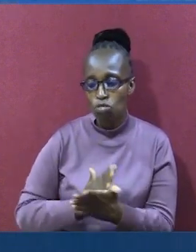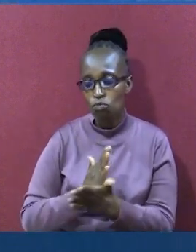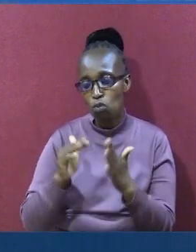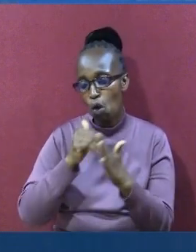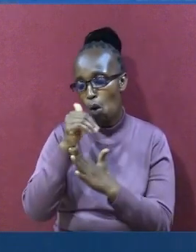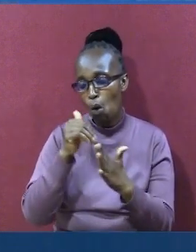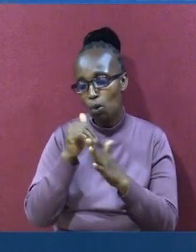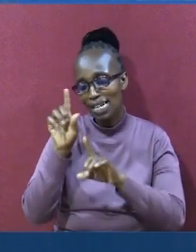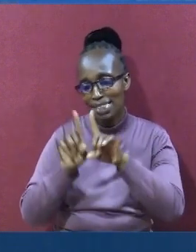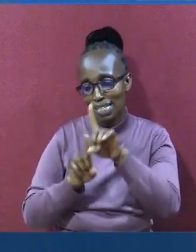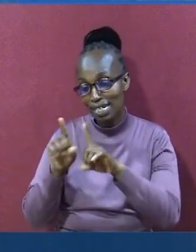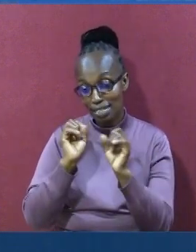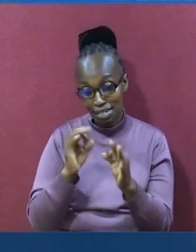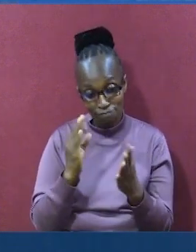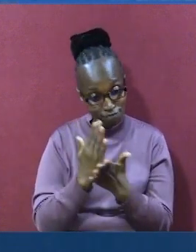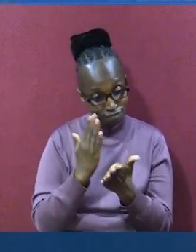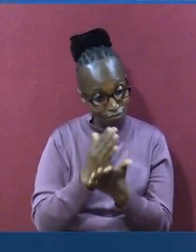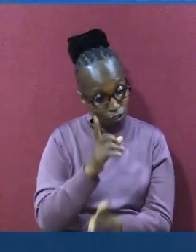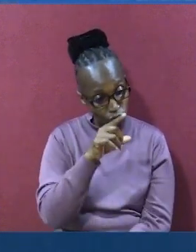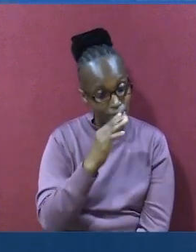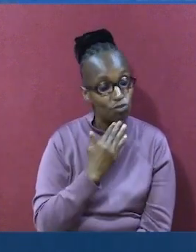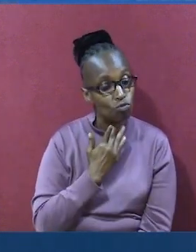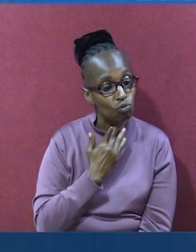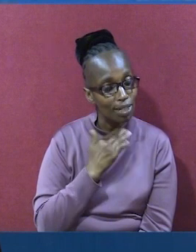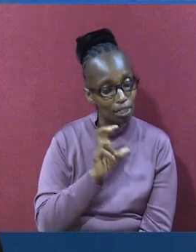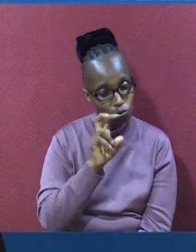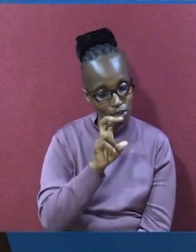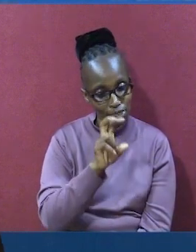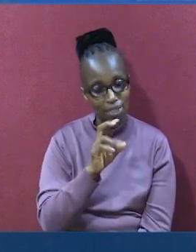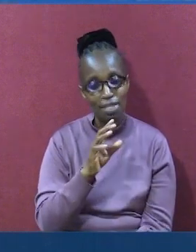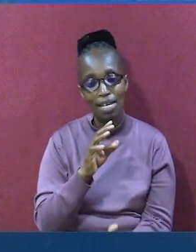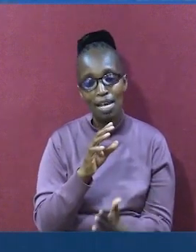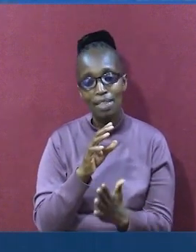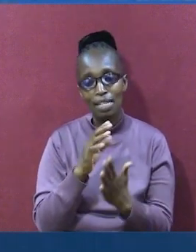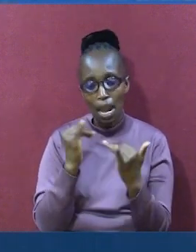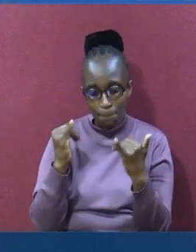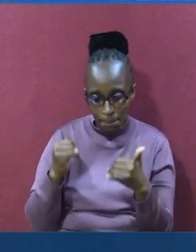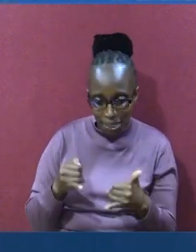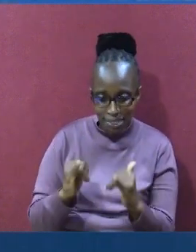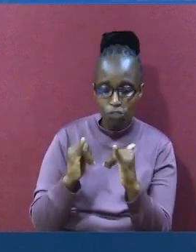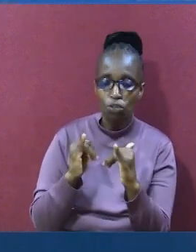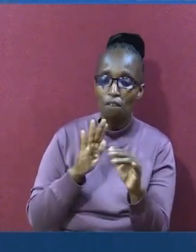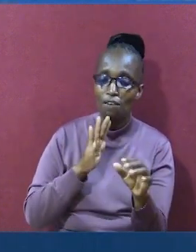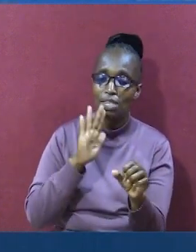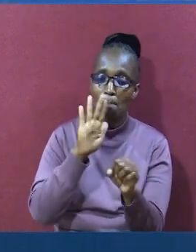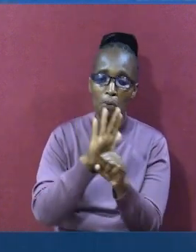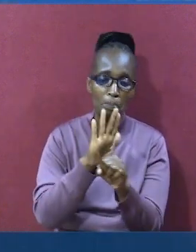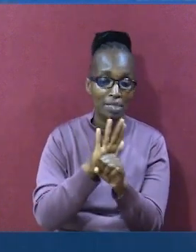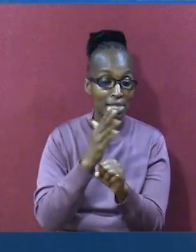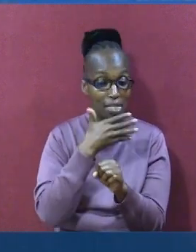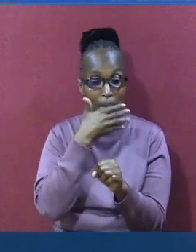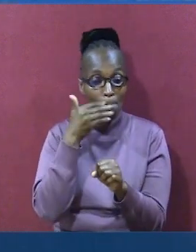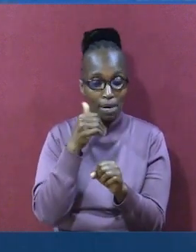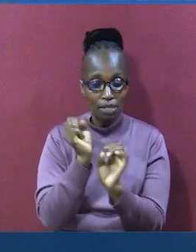Katika safari yako. Kama unataka kuwona. Kutimiziwa kwa hadi zako. Akikisha ya